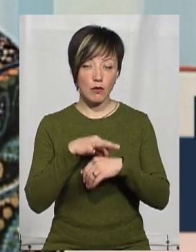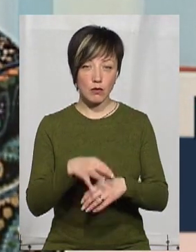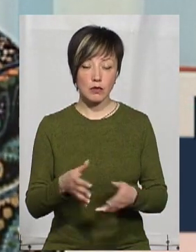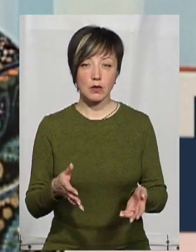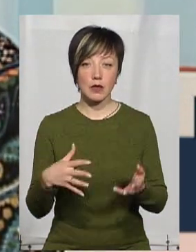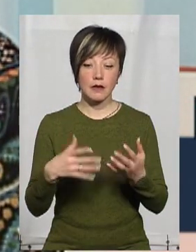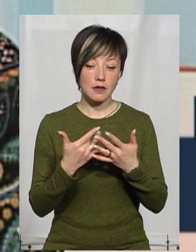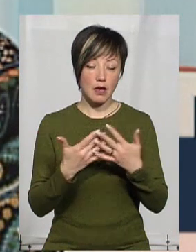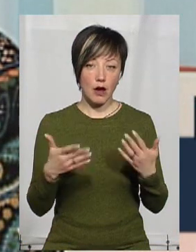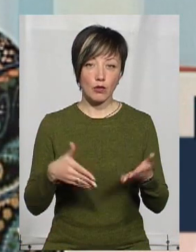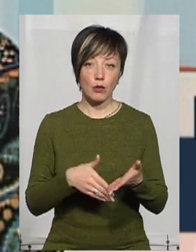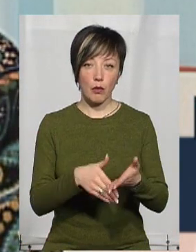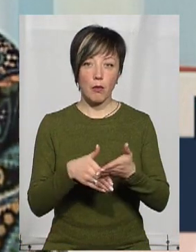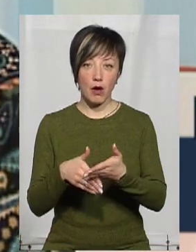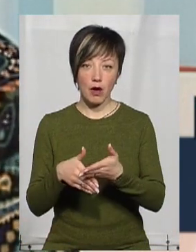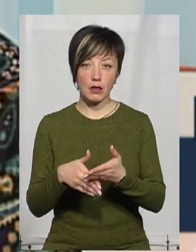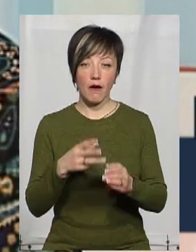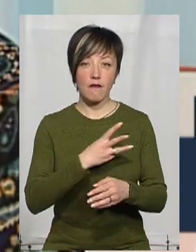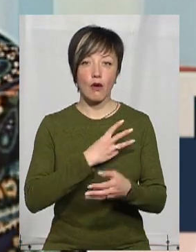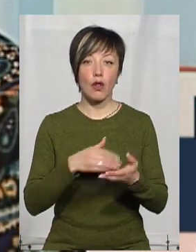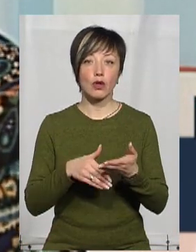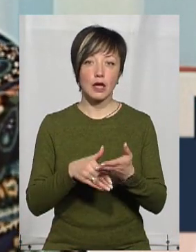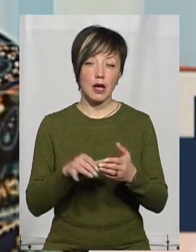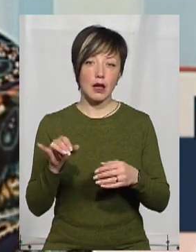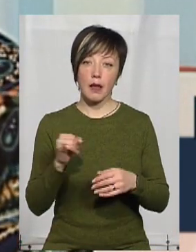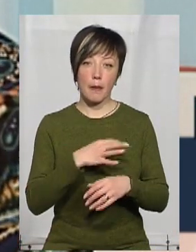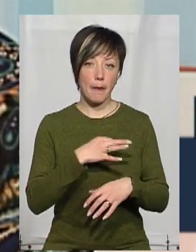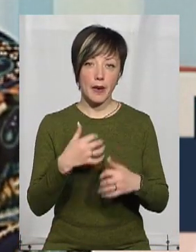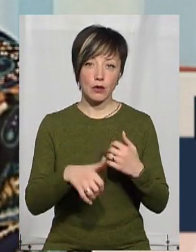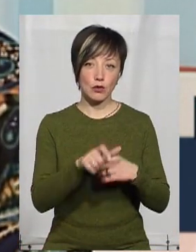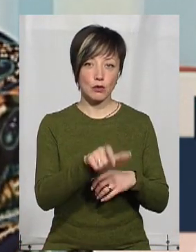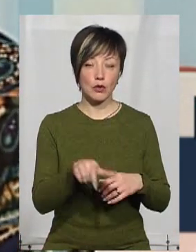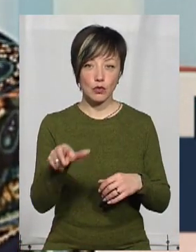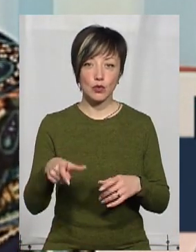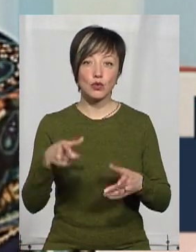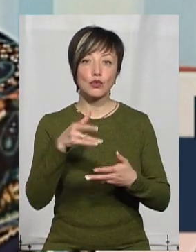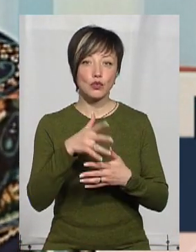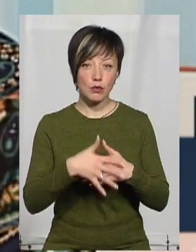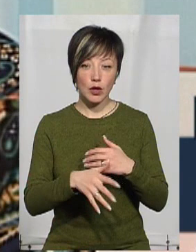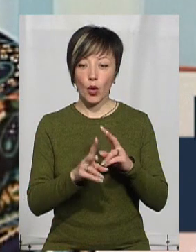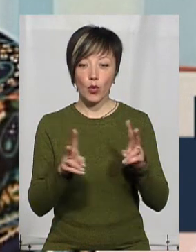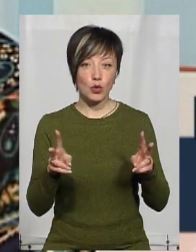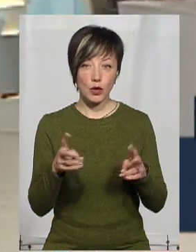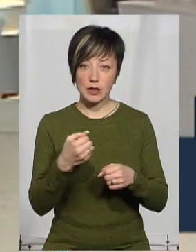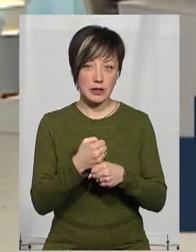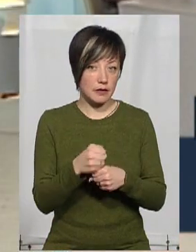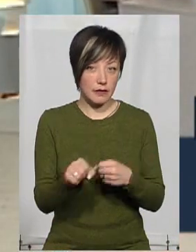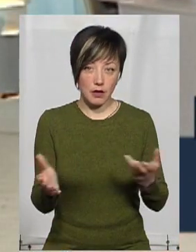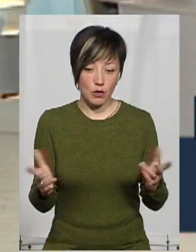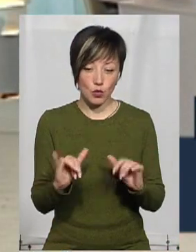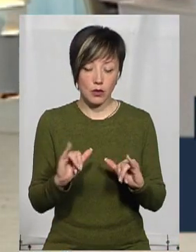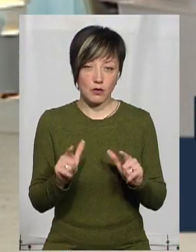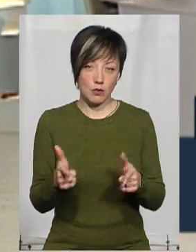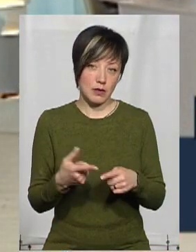і всіляко допомагати волонтерам і небайдужим людям. Тому що зрозуміло, що тут ніхто не заставляє кудись